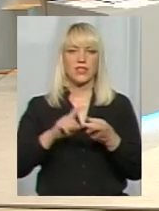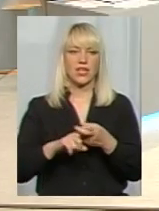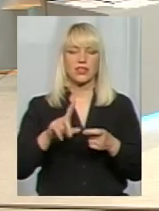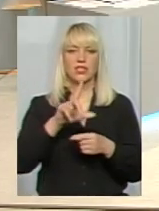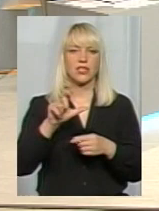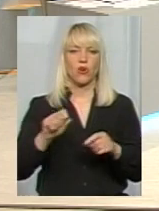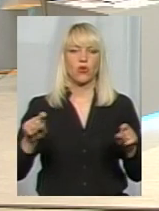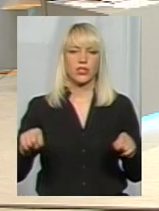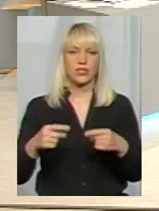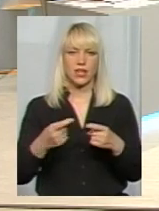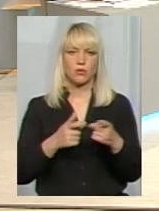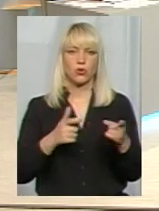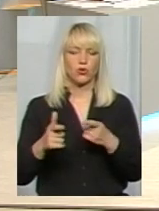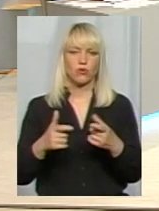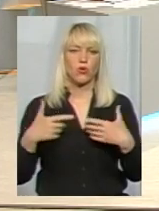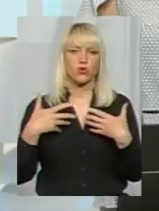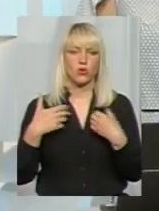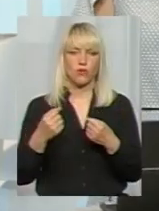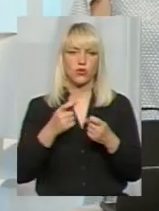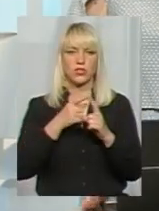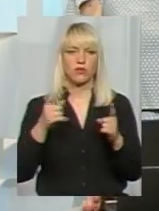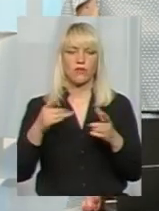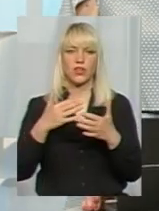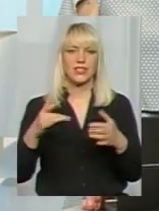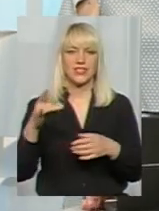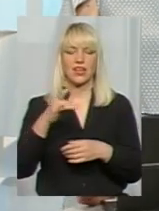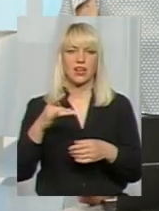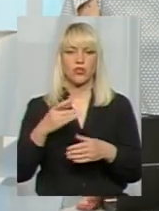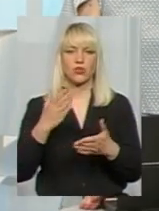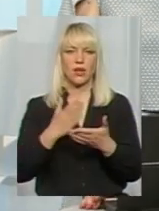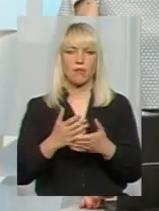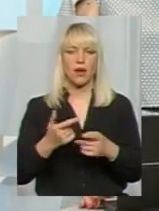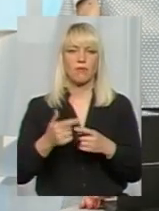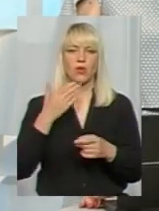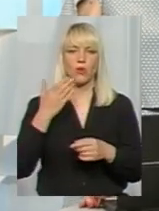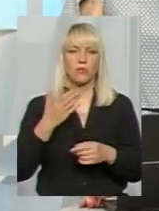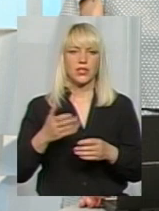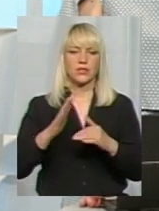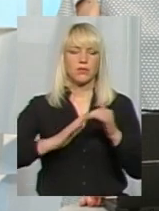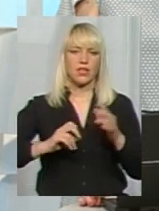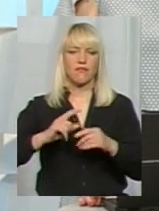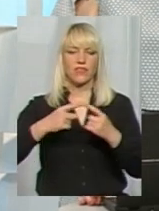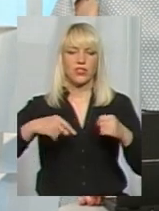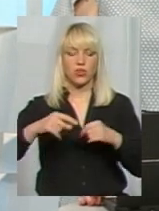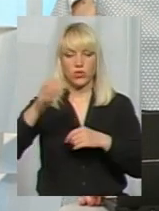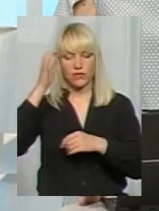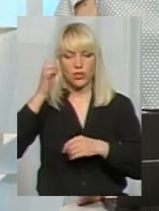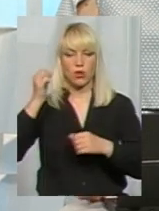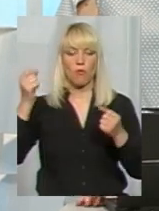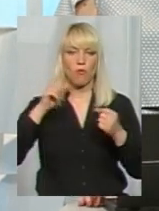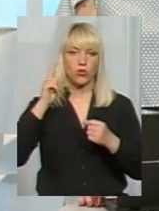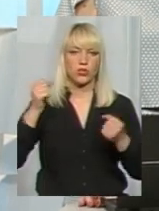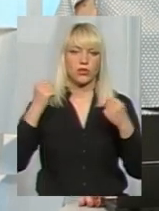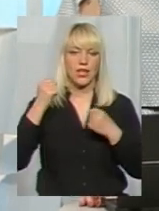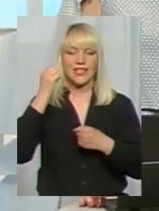організацію підготовки здоров'я сезону у різних районах. Маємо коментар спеціаліста відділу освіти молоді і спорту Старокостянтинівської